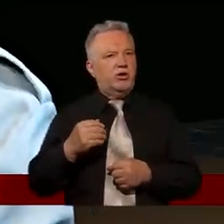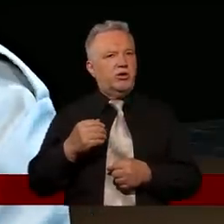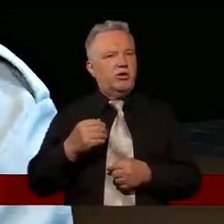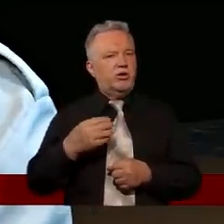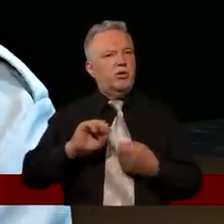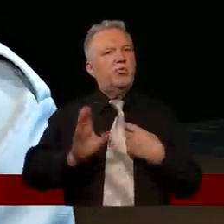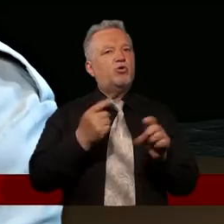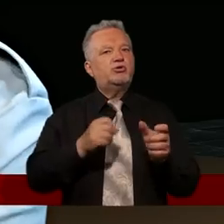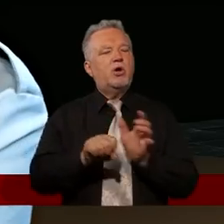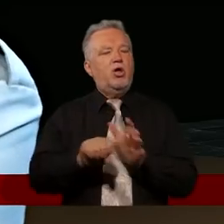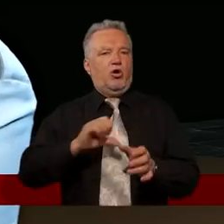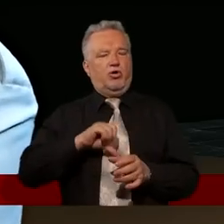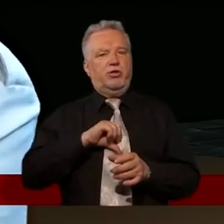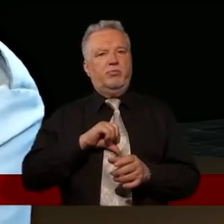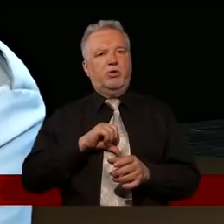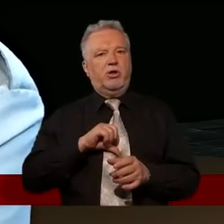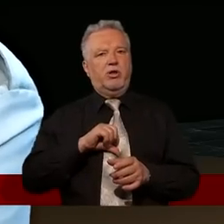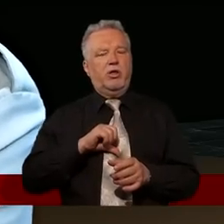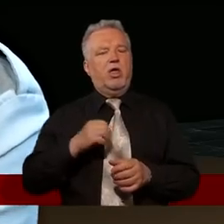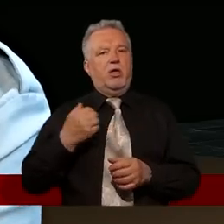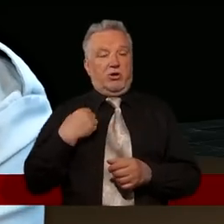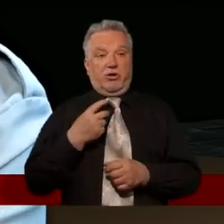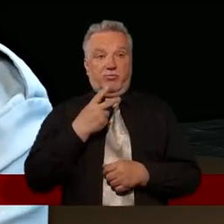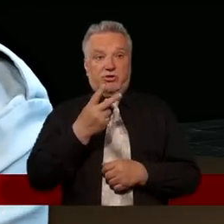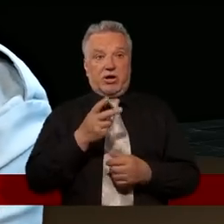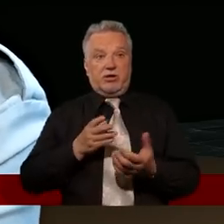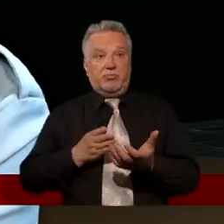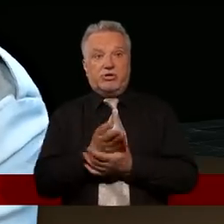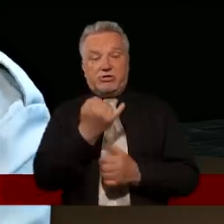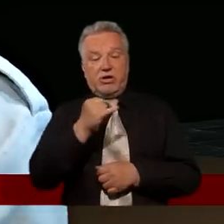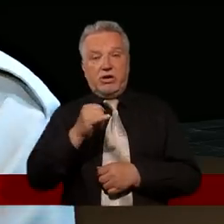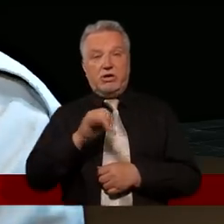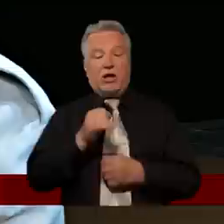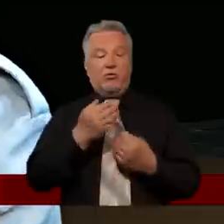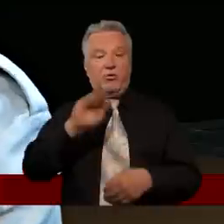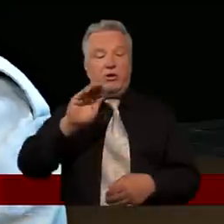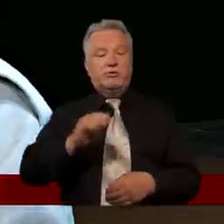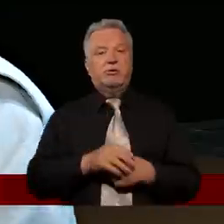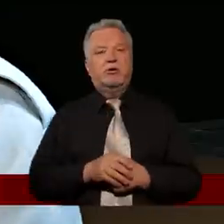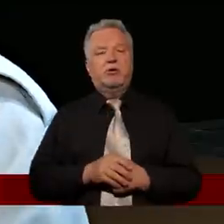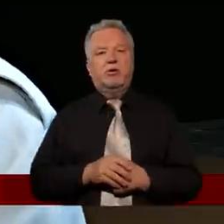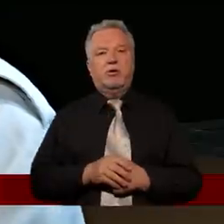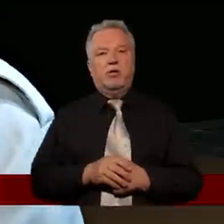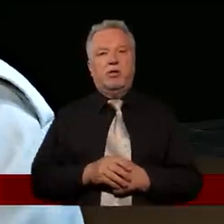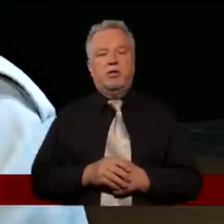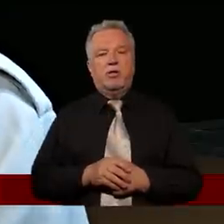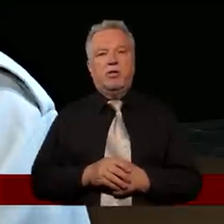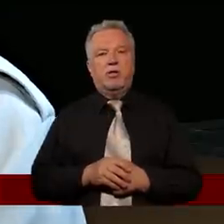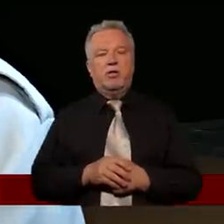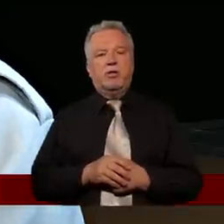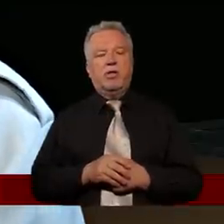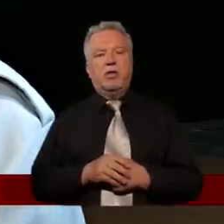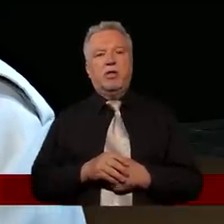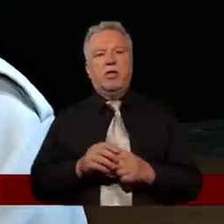nie pochodziło z nich. Oni jakby byli widziani, że są wielcy, ale w tym sensie, że byli takimi, jak i byli w tym pozytywnym sensie. Kiedy spytaliśmy o